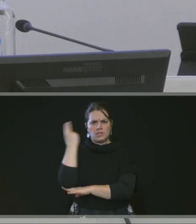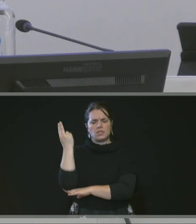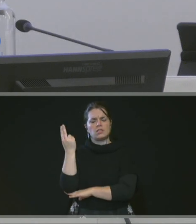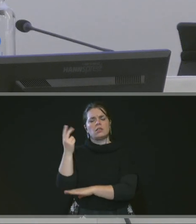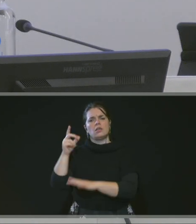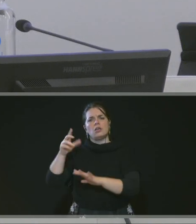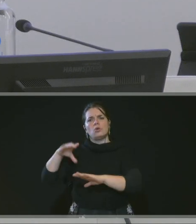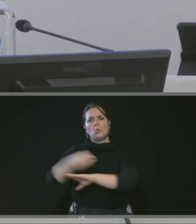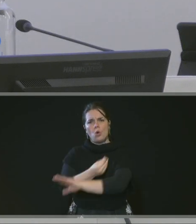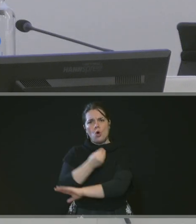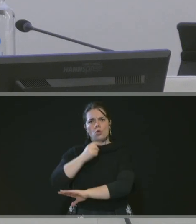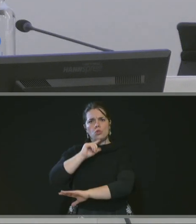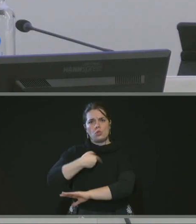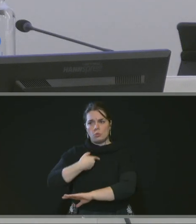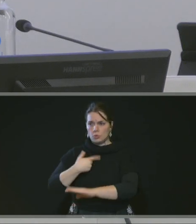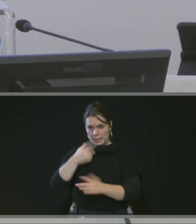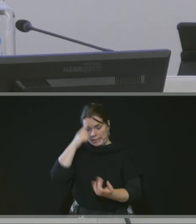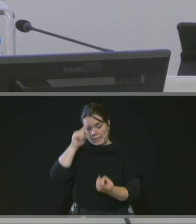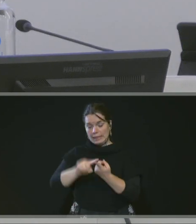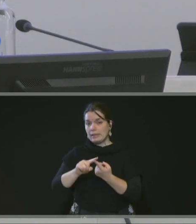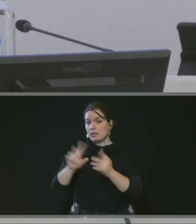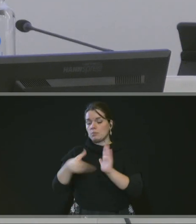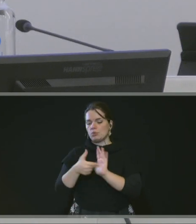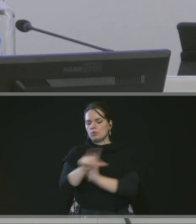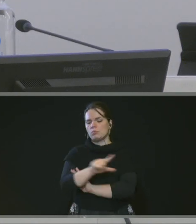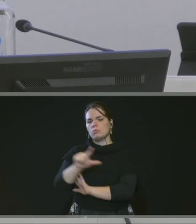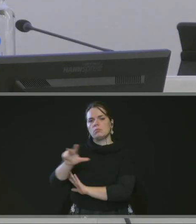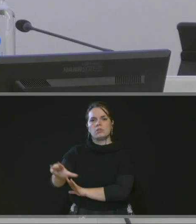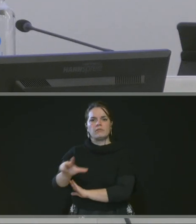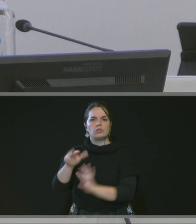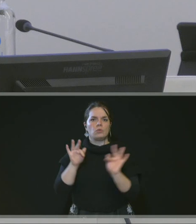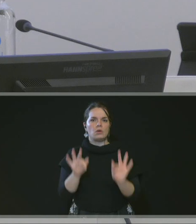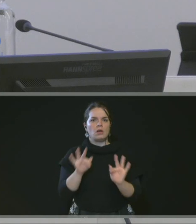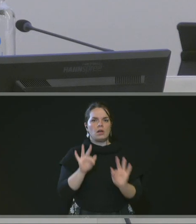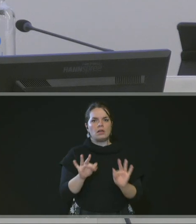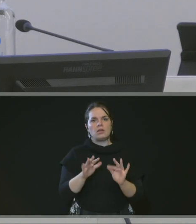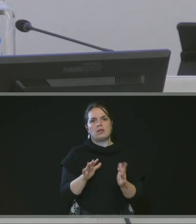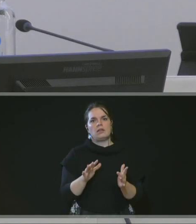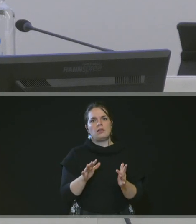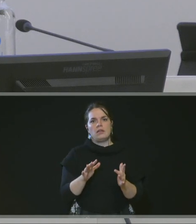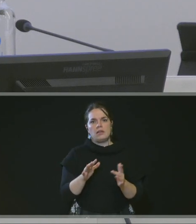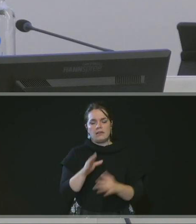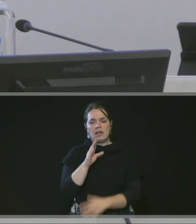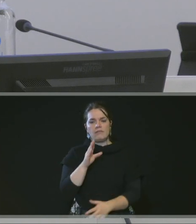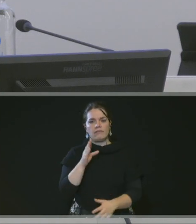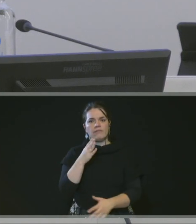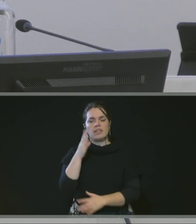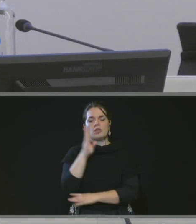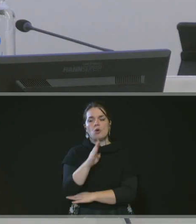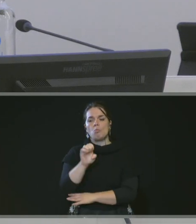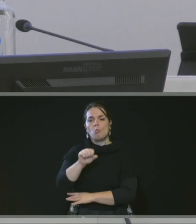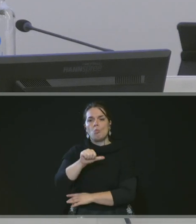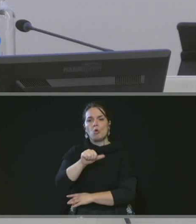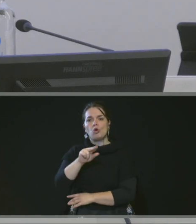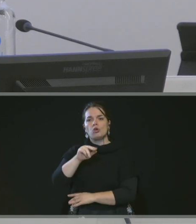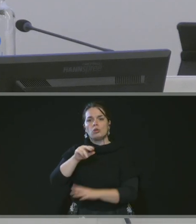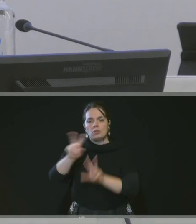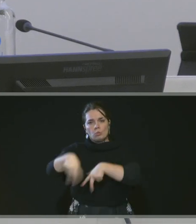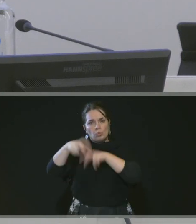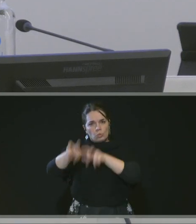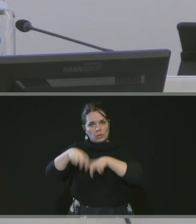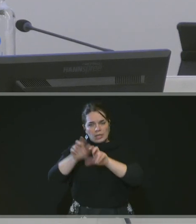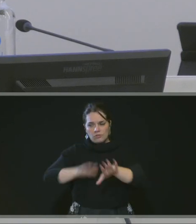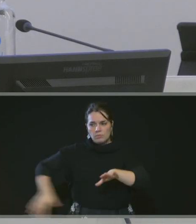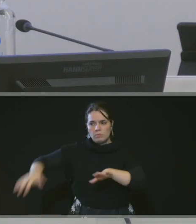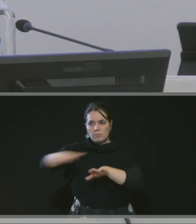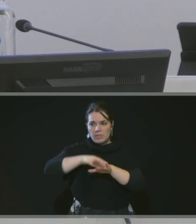c l'application annuelle pour 2023 sur l'étude de la caractérisation de la trame bocagère. Donc, ça relève de l'environnement et donc de la délégation